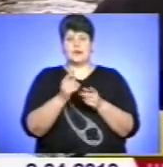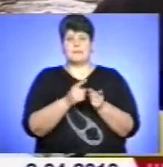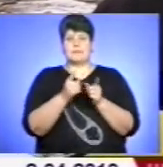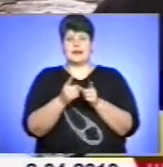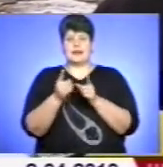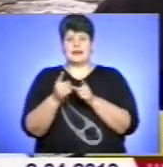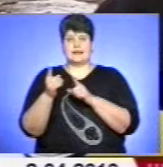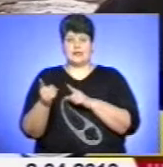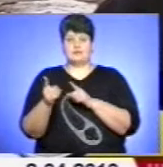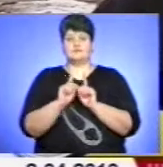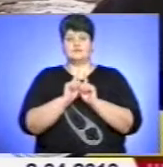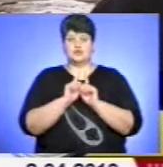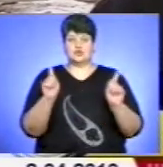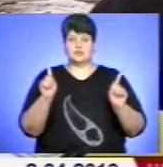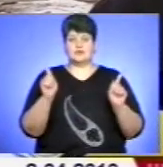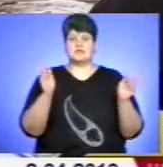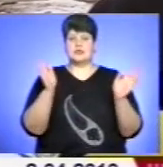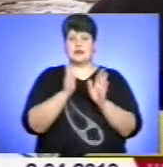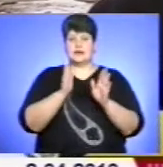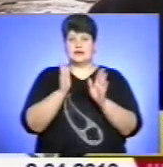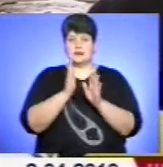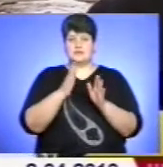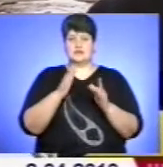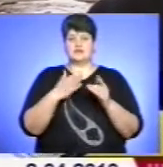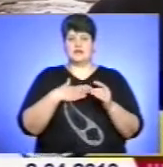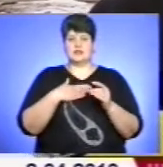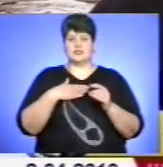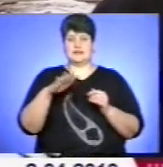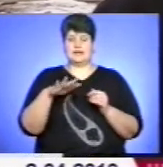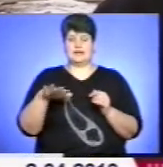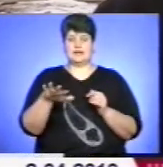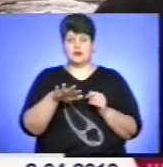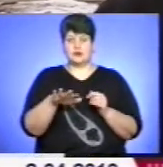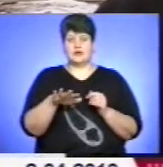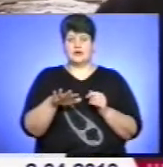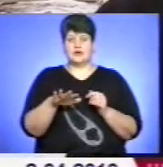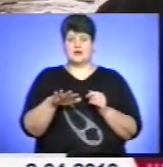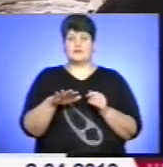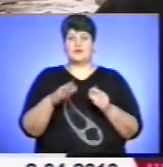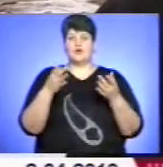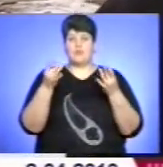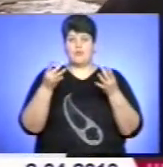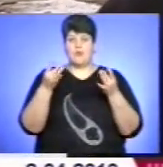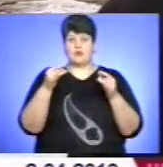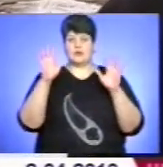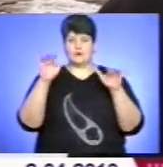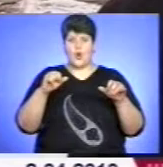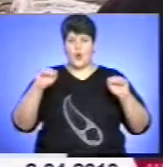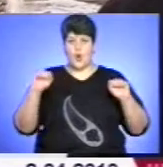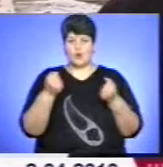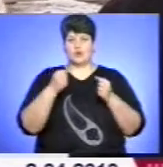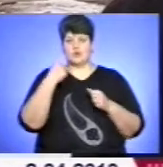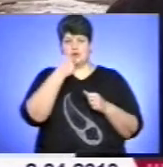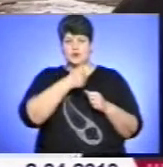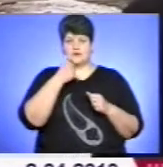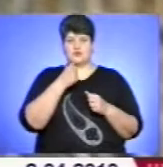кліматичних, в межах нашої території, такий поступовий перехід до років вологих і до років холодних, від